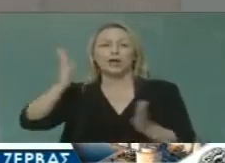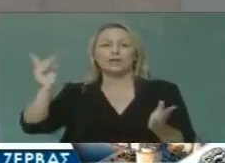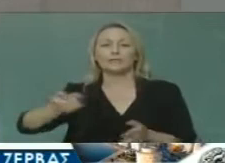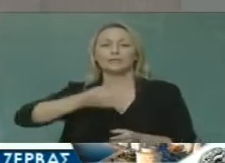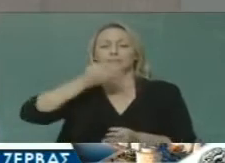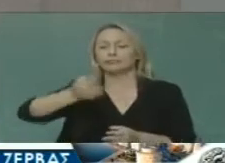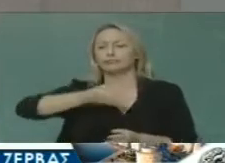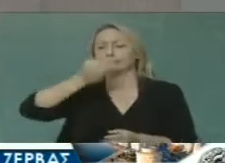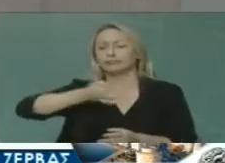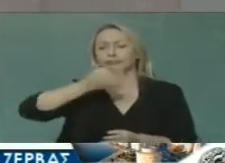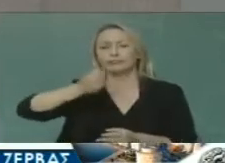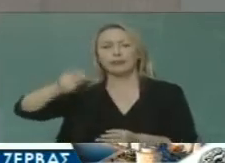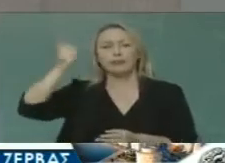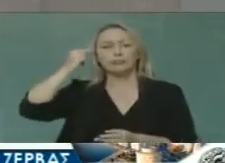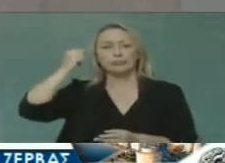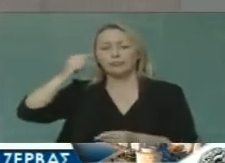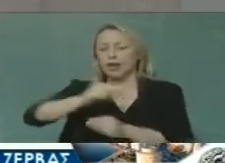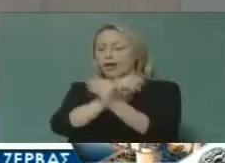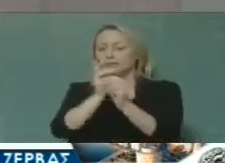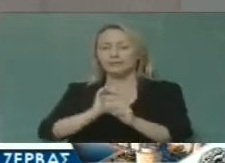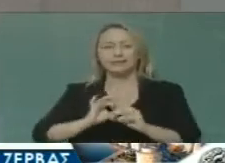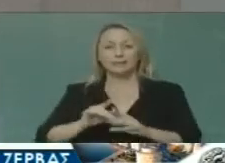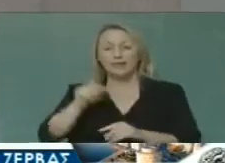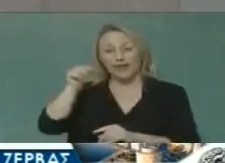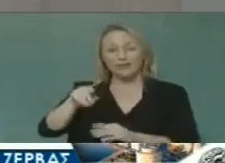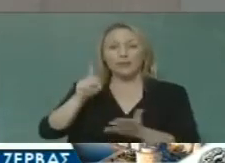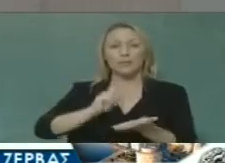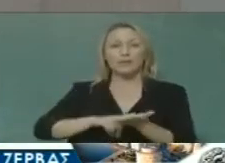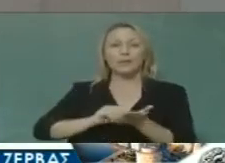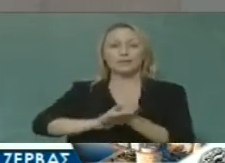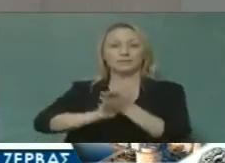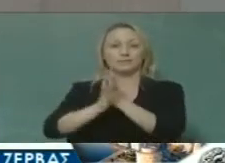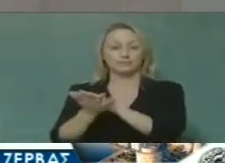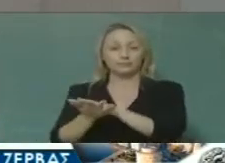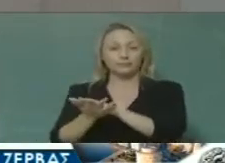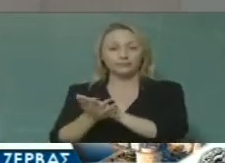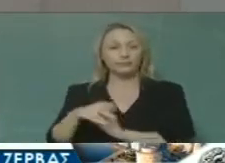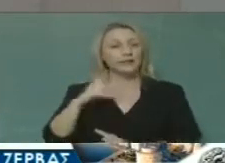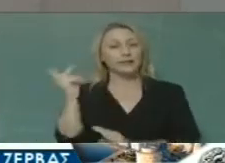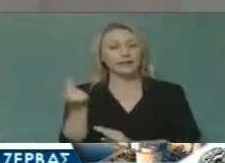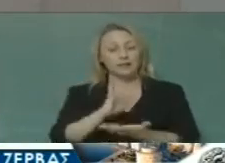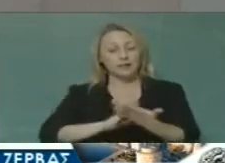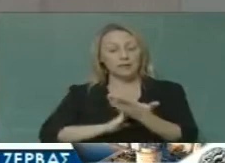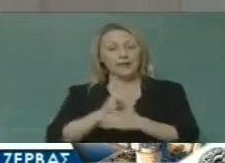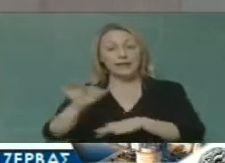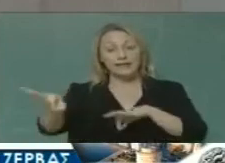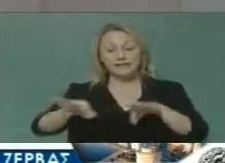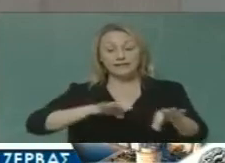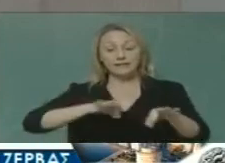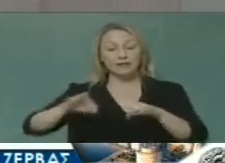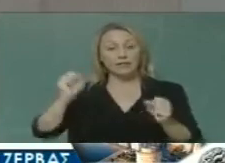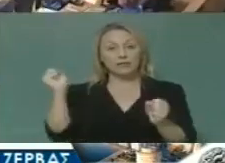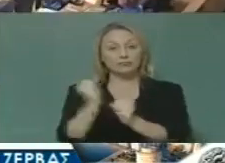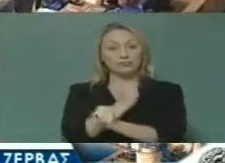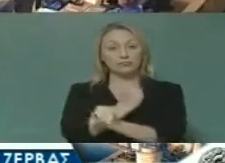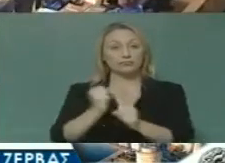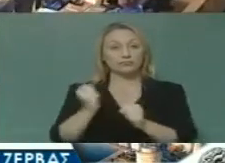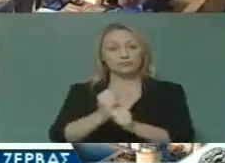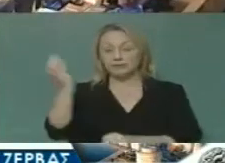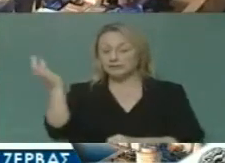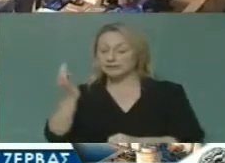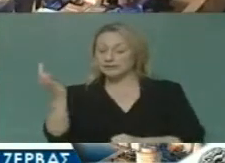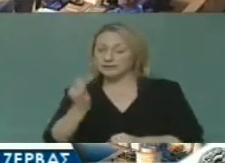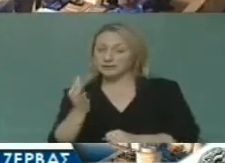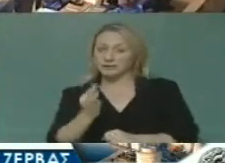κανένα αποτέλεσμα. Ξέρετε οι κοινωνίες προδεύουν με σχέδιο με αποφασιστικότητα με οργάνωση και επιμέλεια. Ο